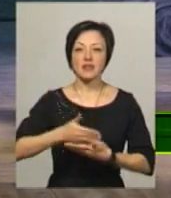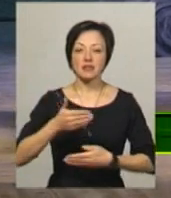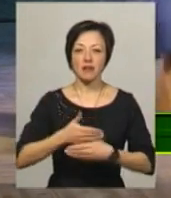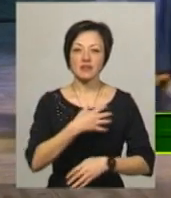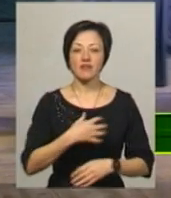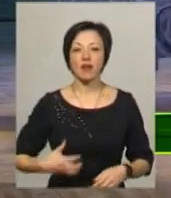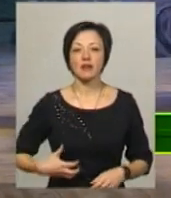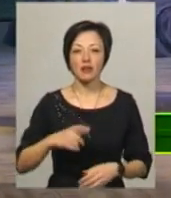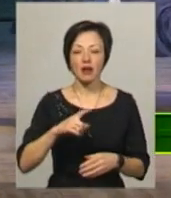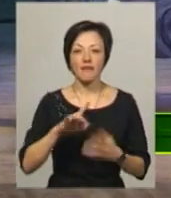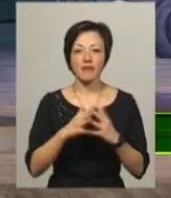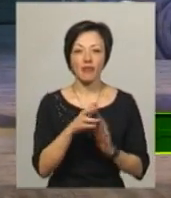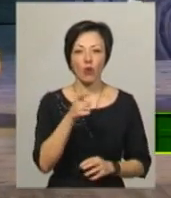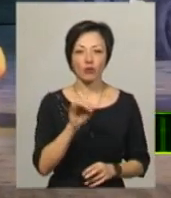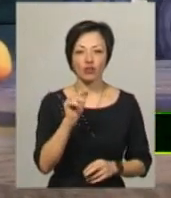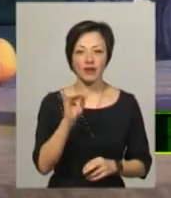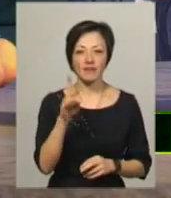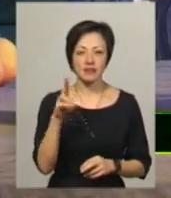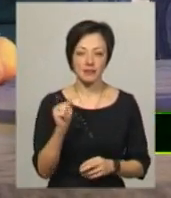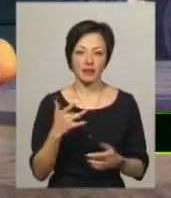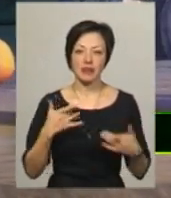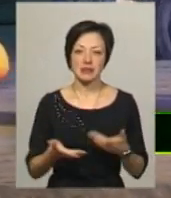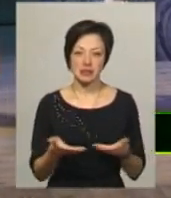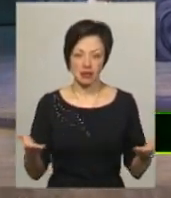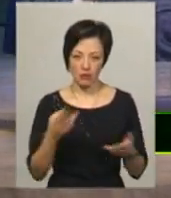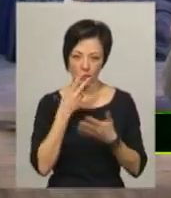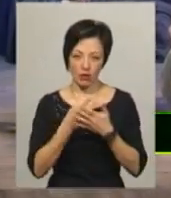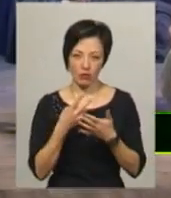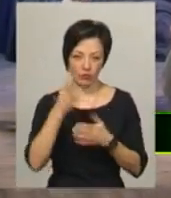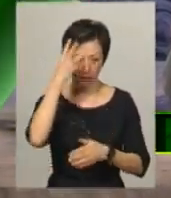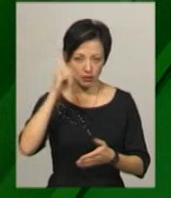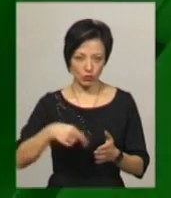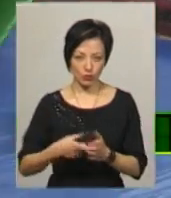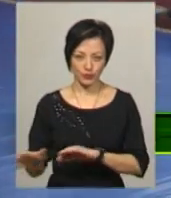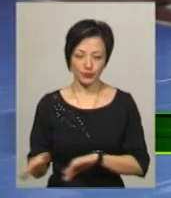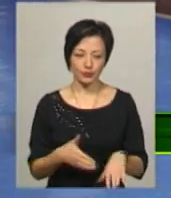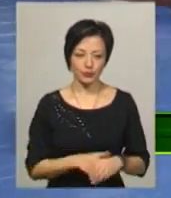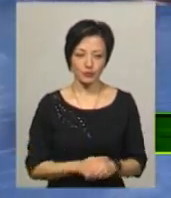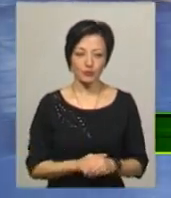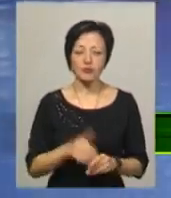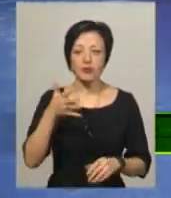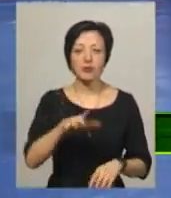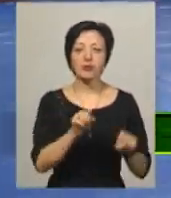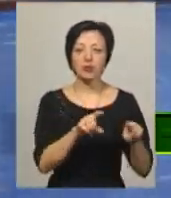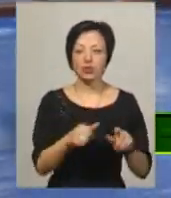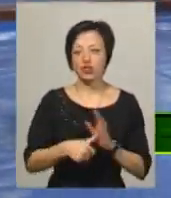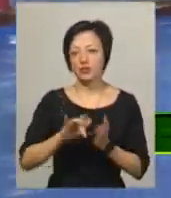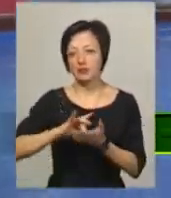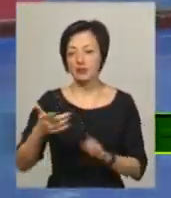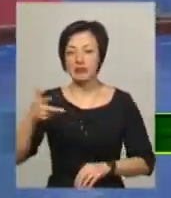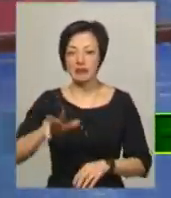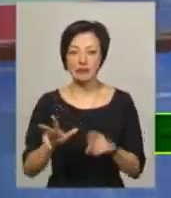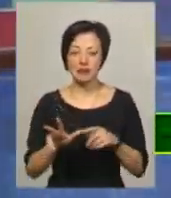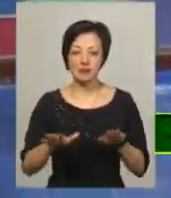Гончарівці» покажуть на сцені обласного музично-драматичного театру імені Михайла Старицького. П'ять золотих, шість рібних та три